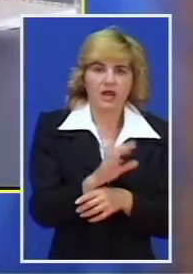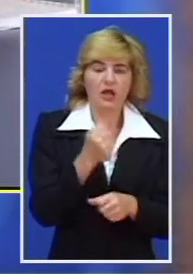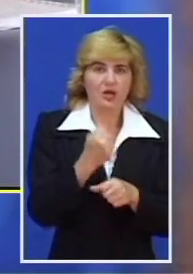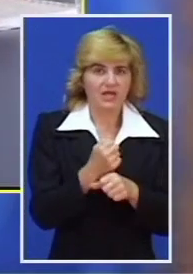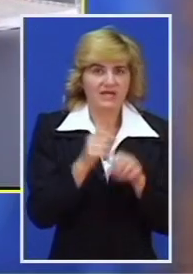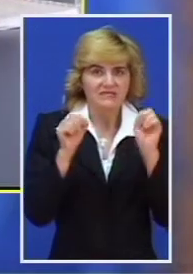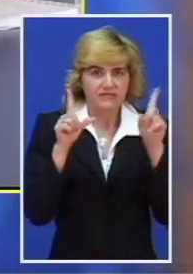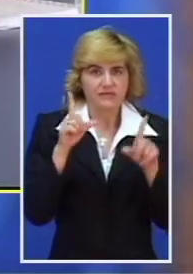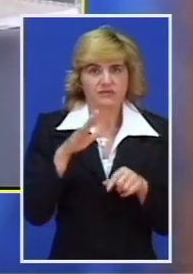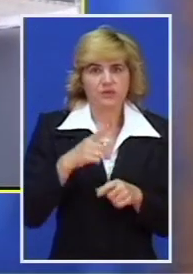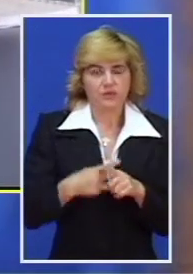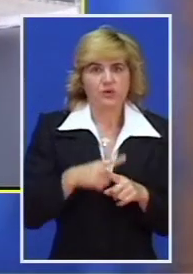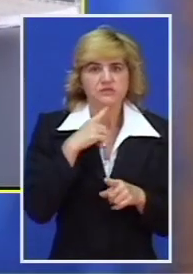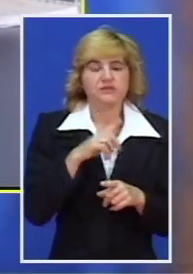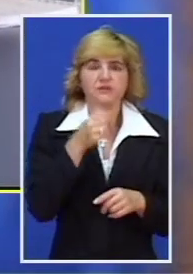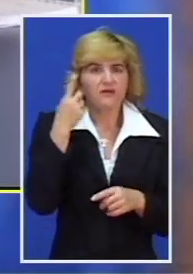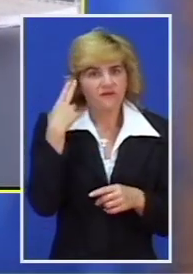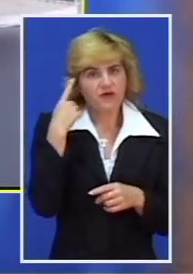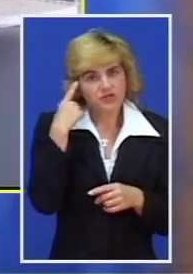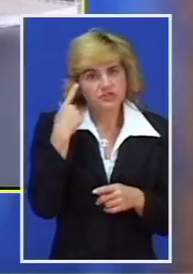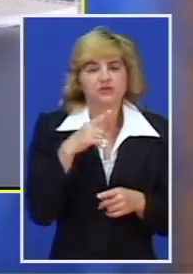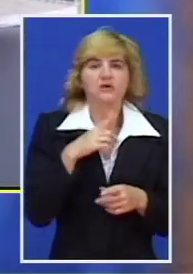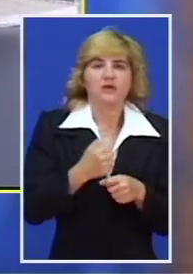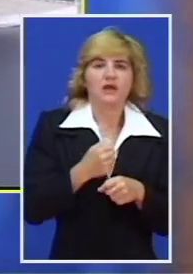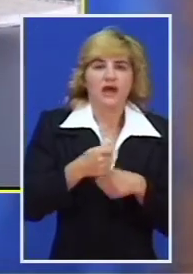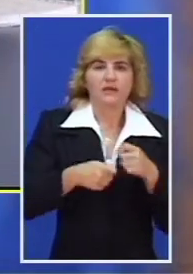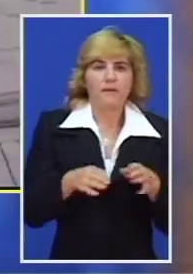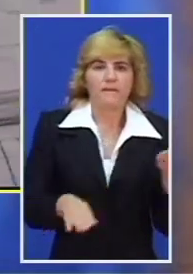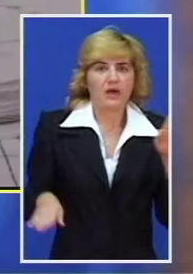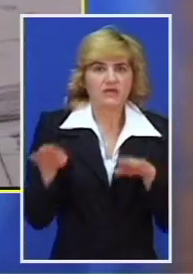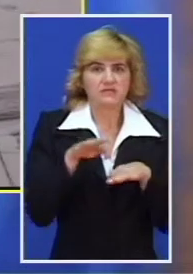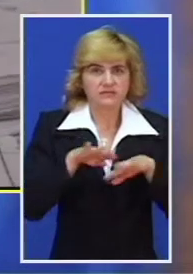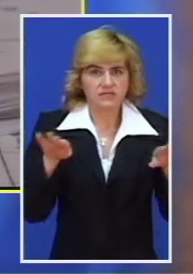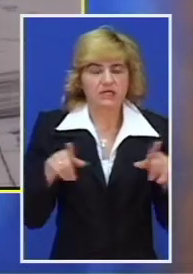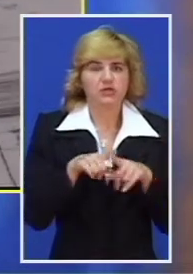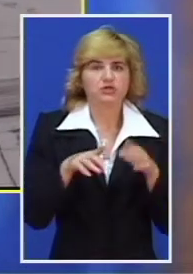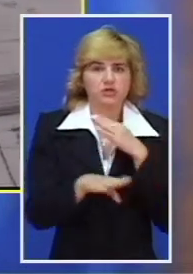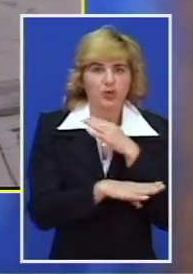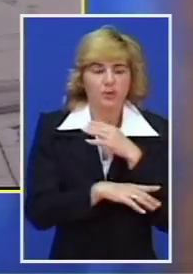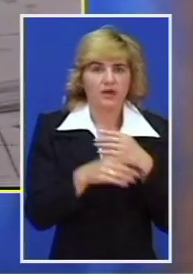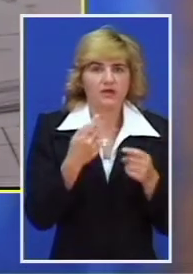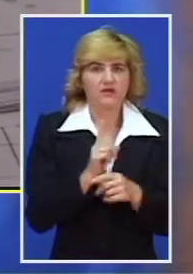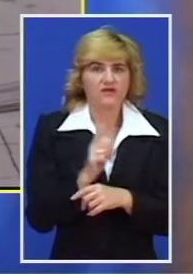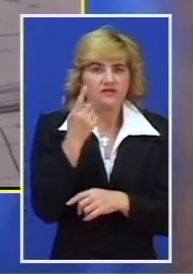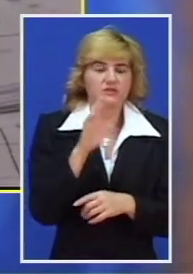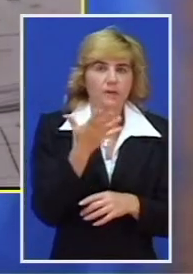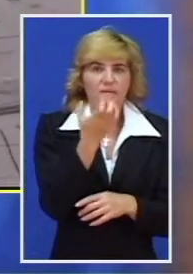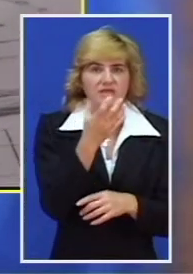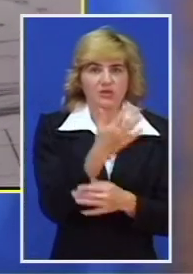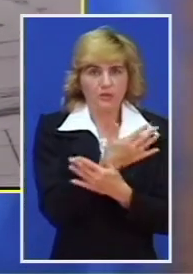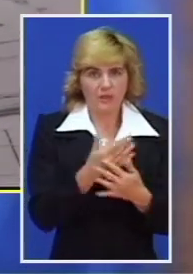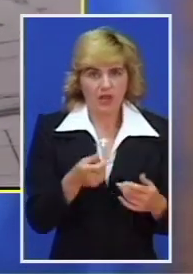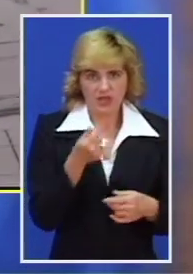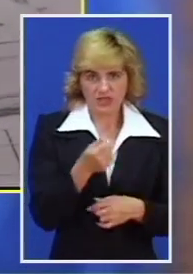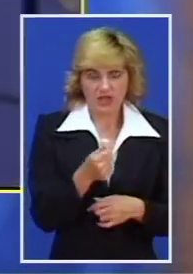14 projekata, od kojih su svakako najznačajniji dovršetak radova na bazenu Dodove šumi u visini od 500 milijona dinara i izgradnja bazena